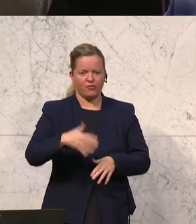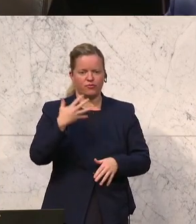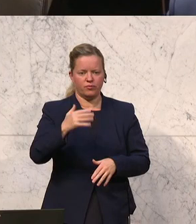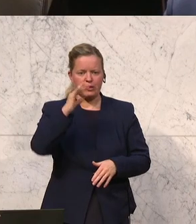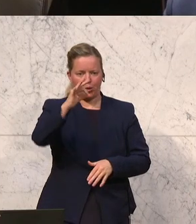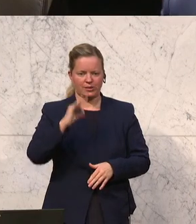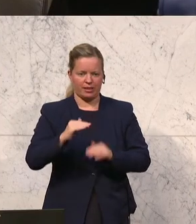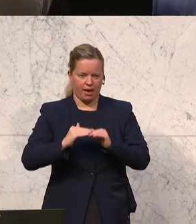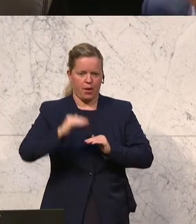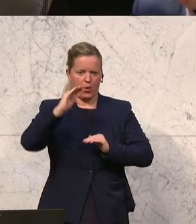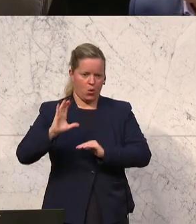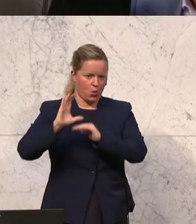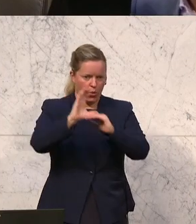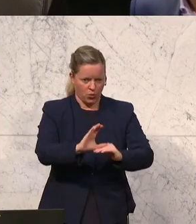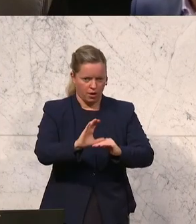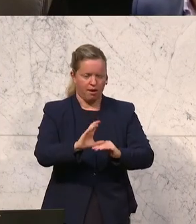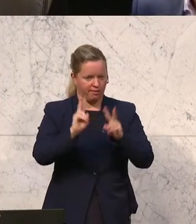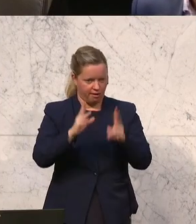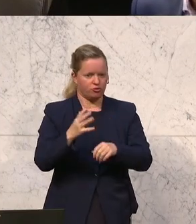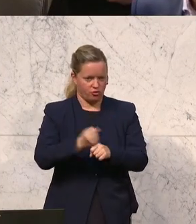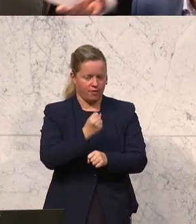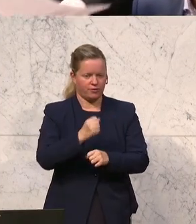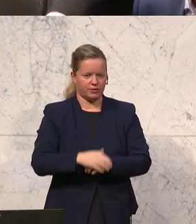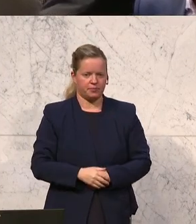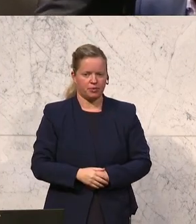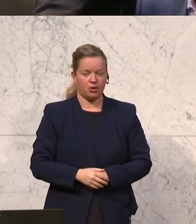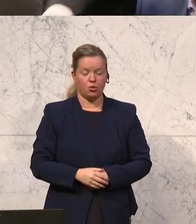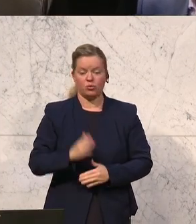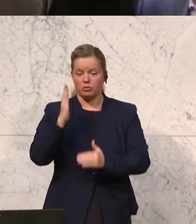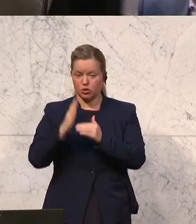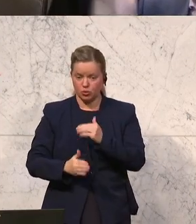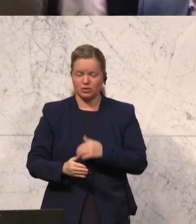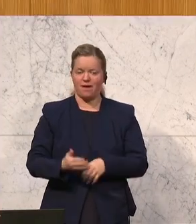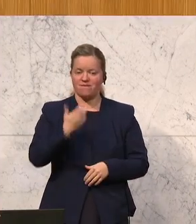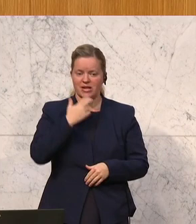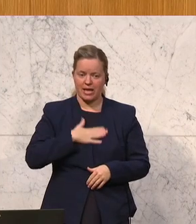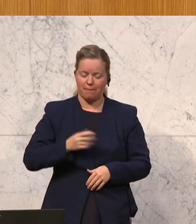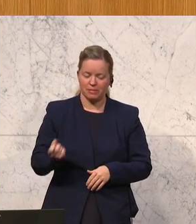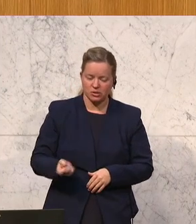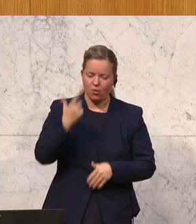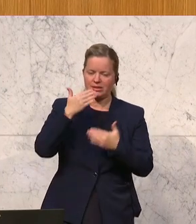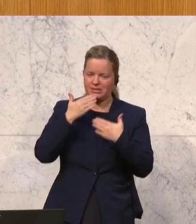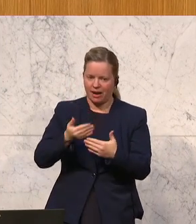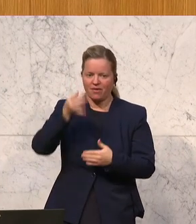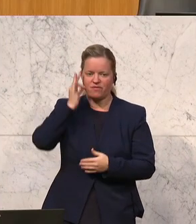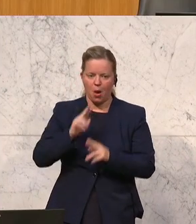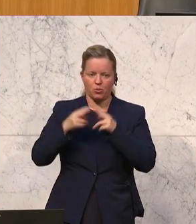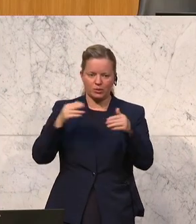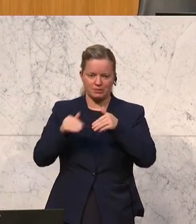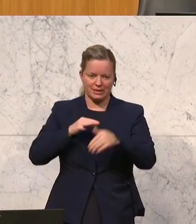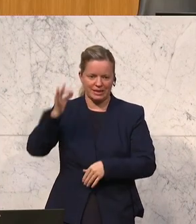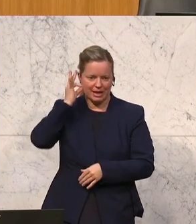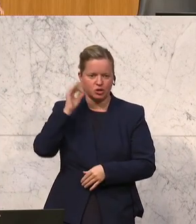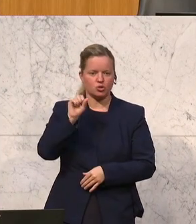Erhöhung zustande zu bringen. Und ich möchte mich zum Abschluss besonders bei unserer Bundesministerin Susanne Rath